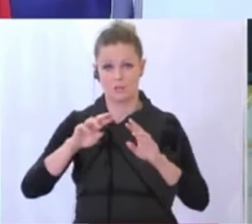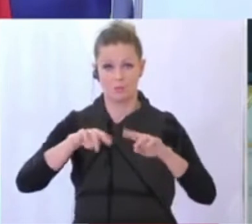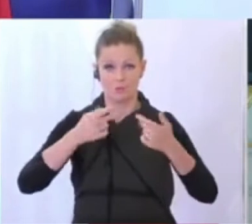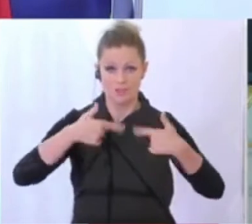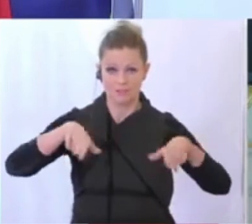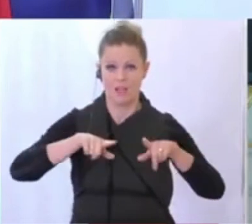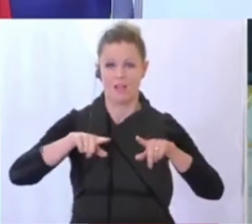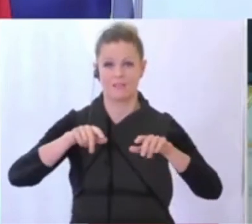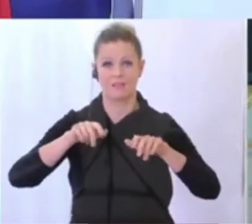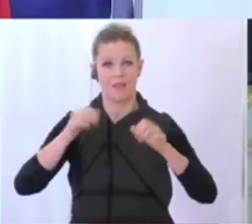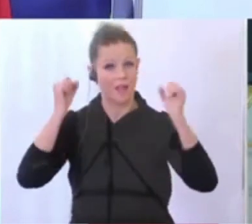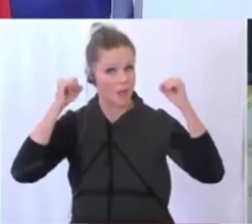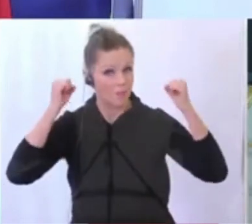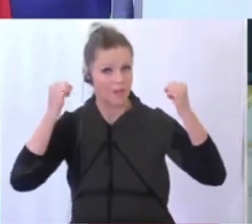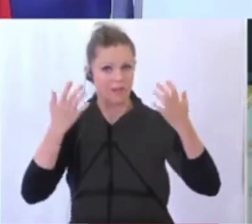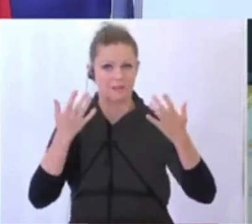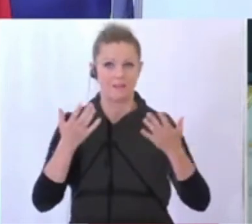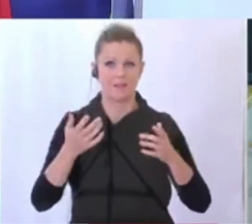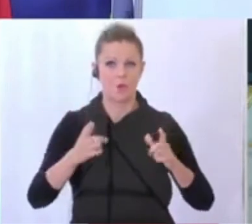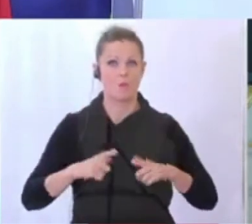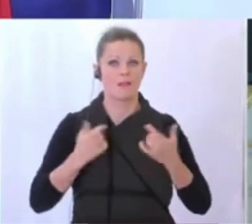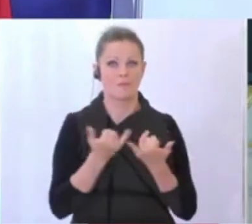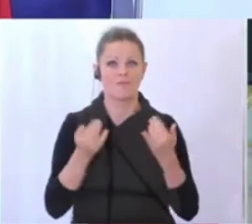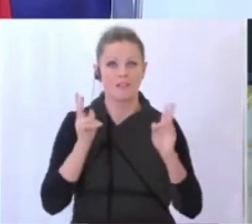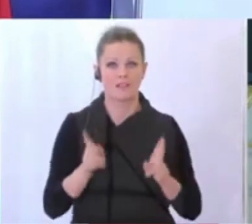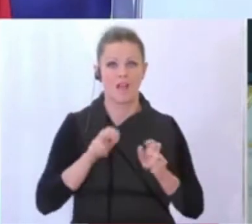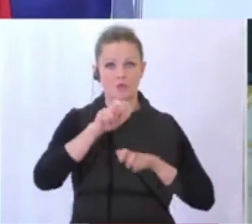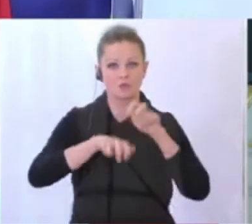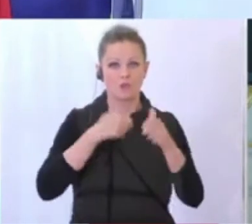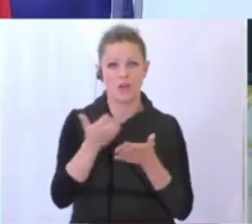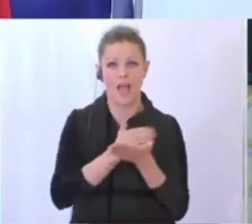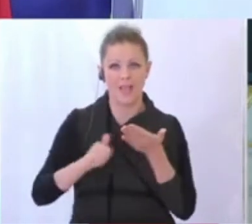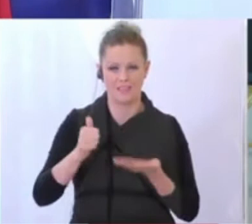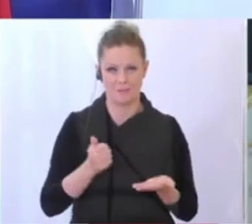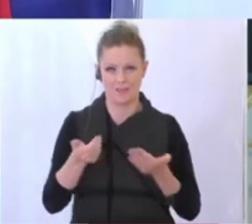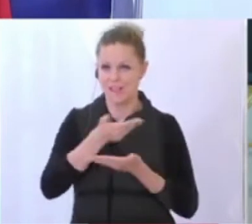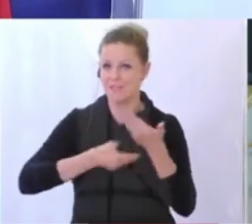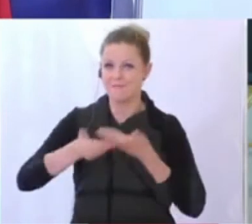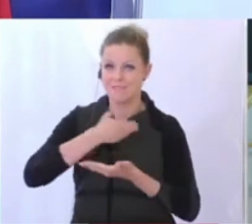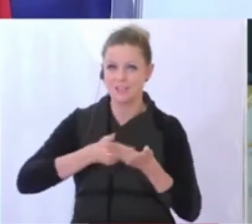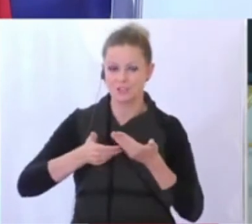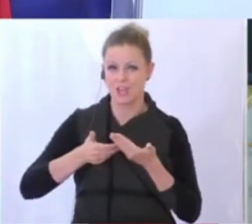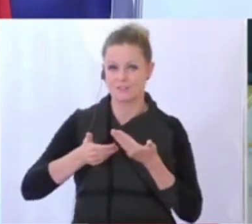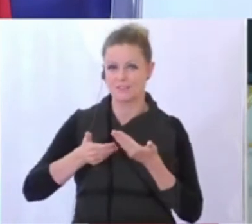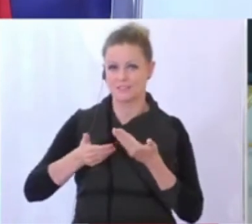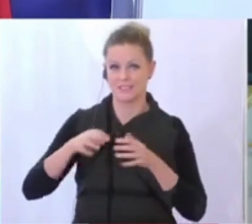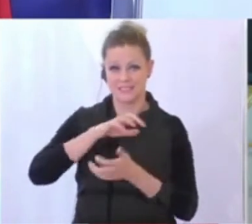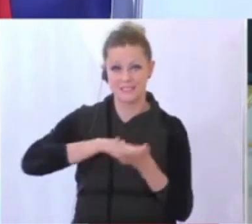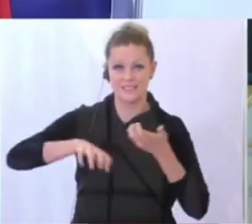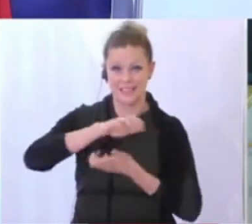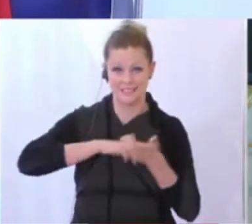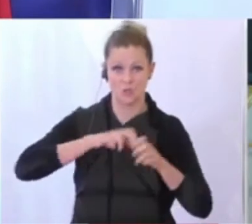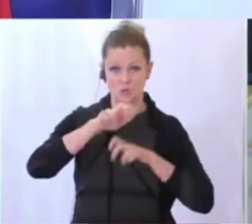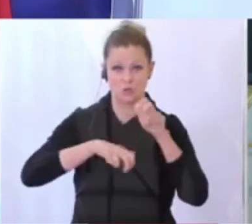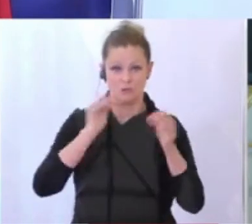Bundesländer, als Republik von Steuereinnahmen und in einer Zeit der Wirtschaftskrise fallen die geringer aus. In einer